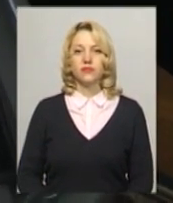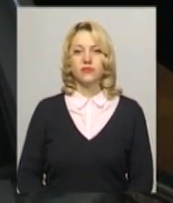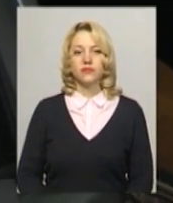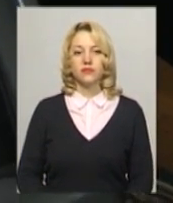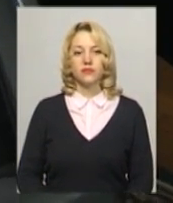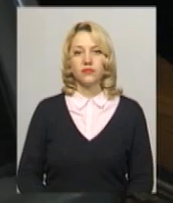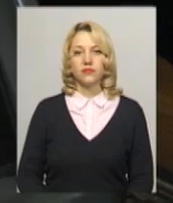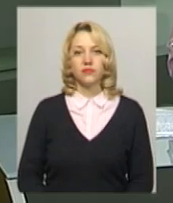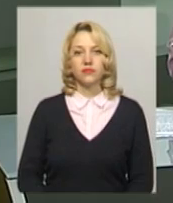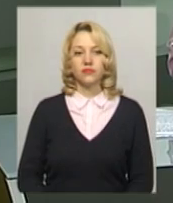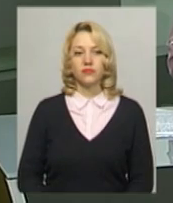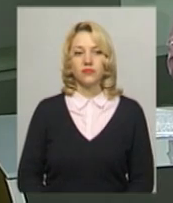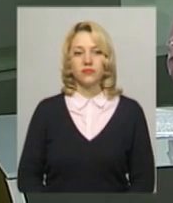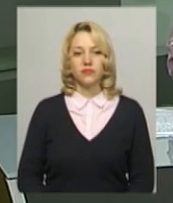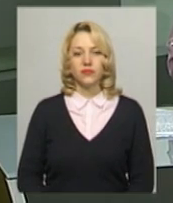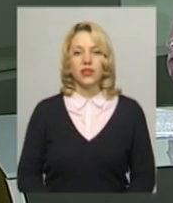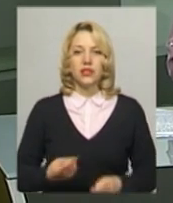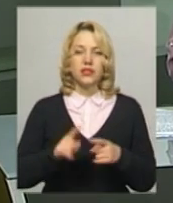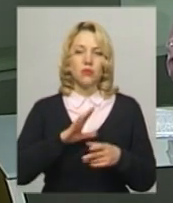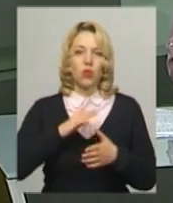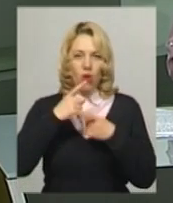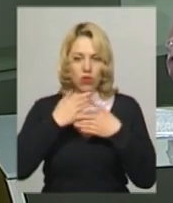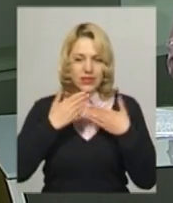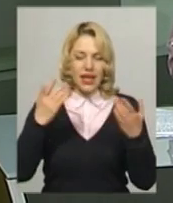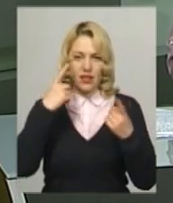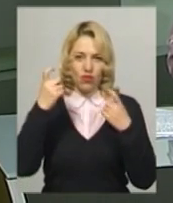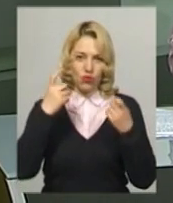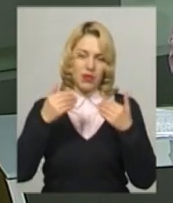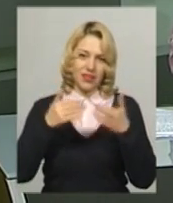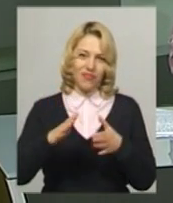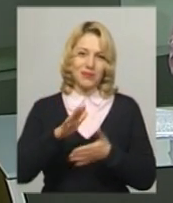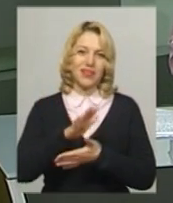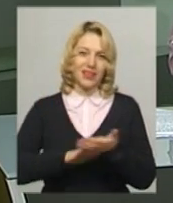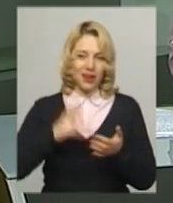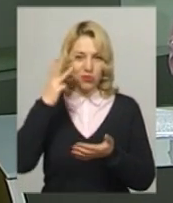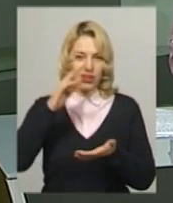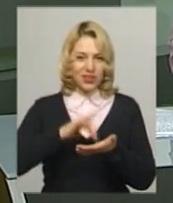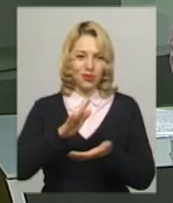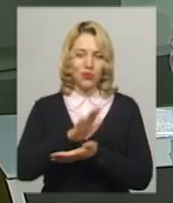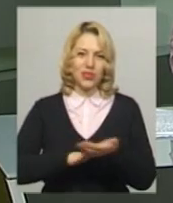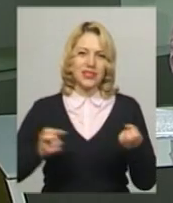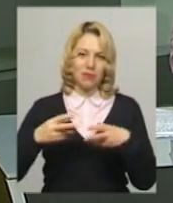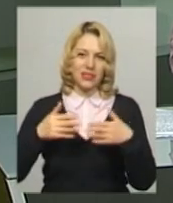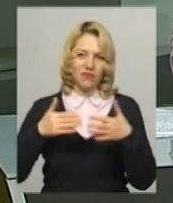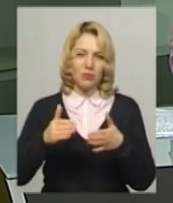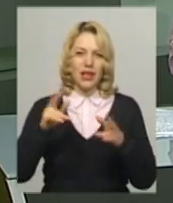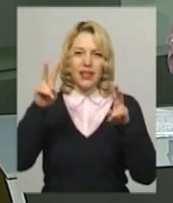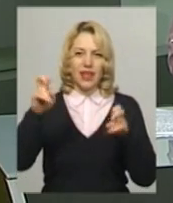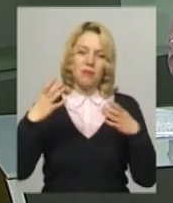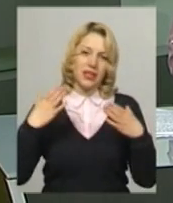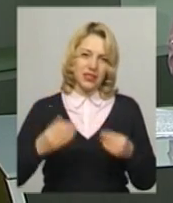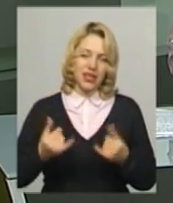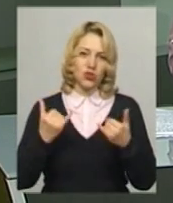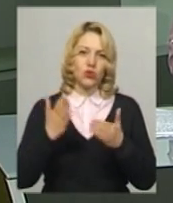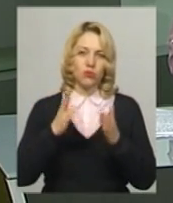Поділя Центр. Це була остання інформація випуску. Далі ефір Поділя Центр продовжує спецвипуск програми «Тема дня».